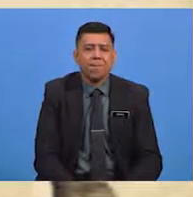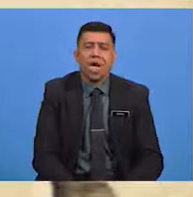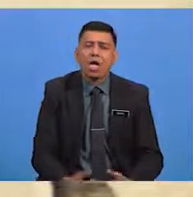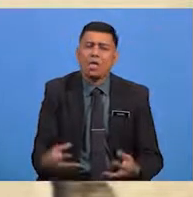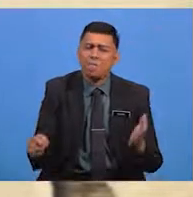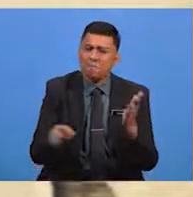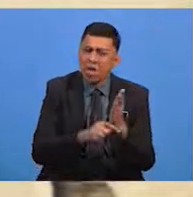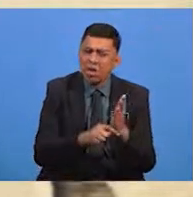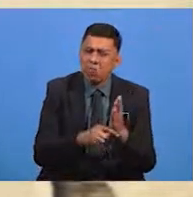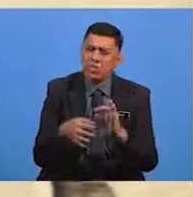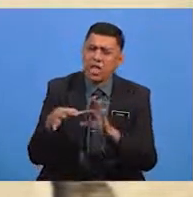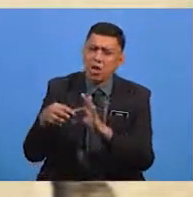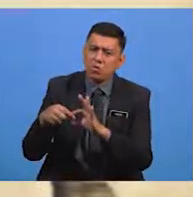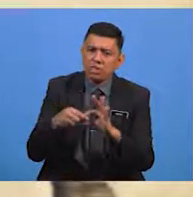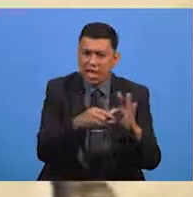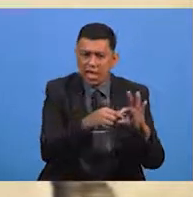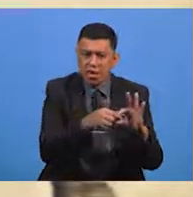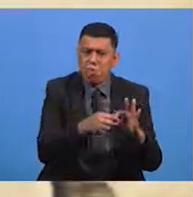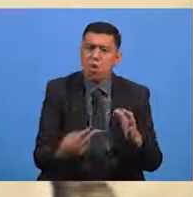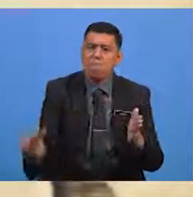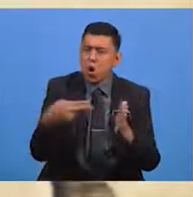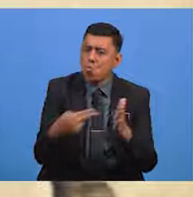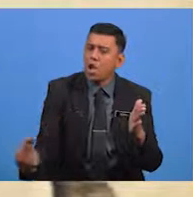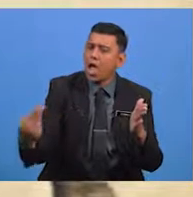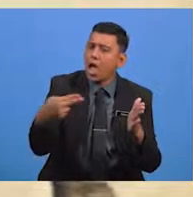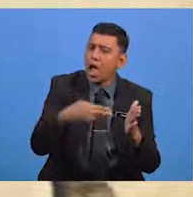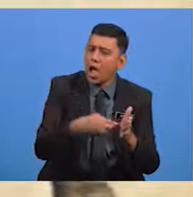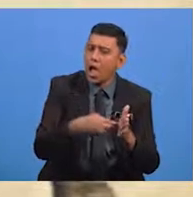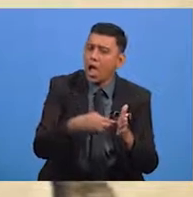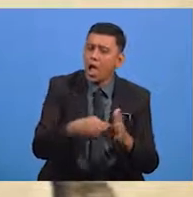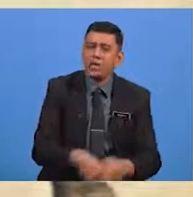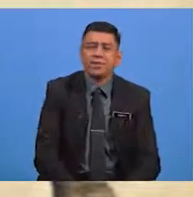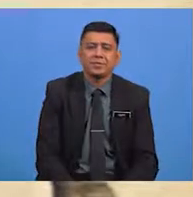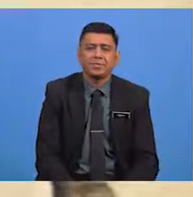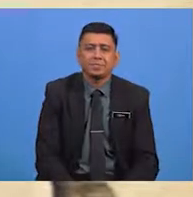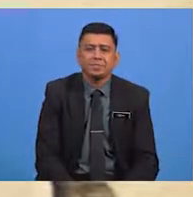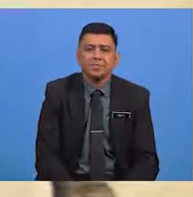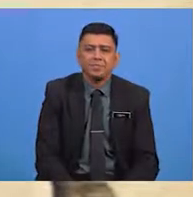Mengambah tautan berulang-ulang